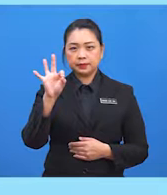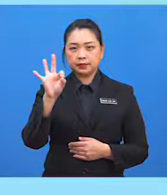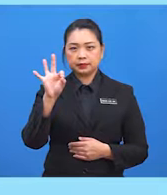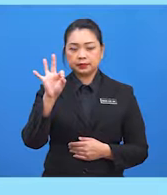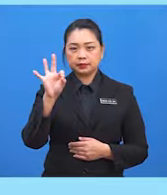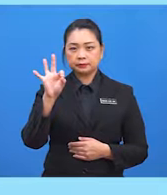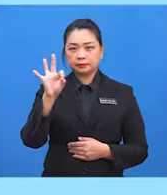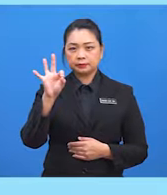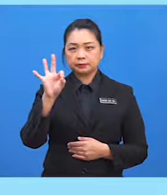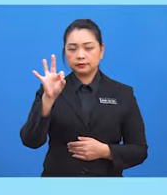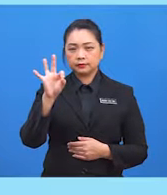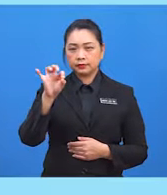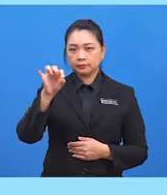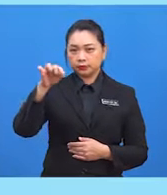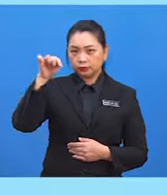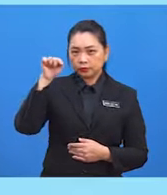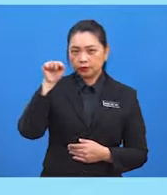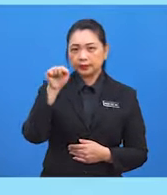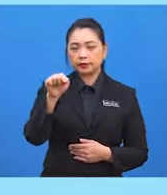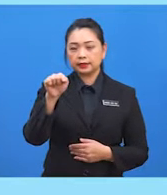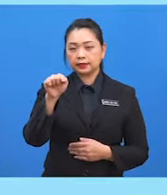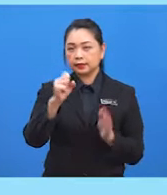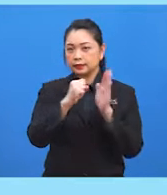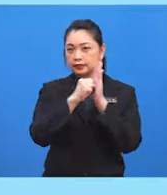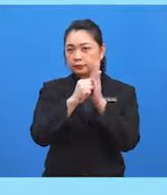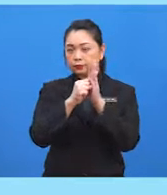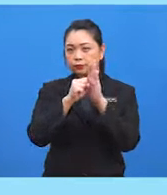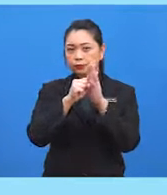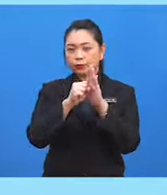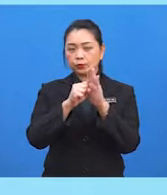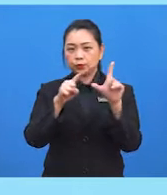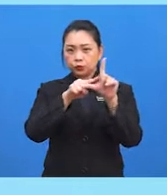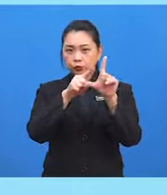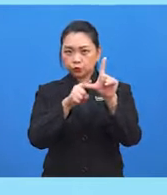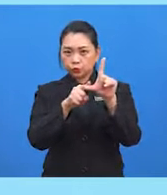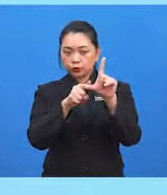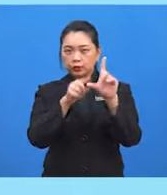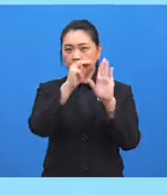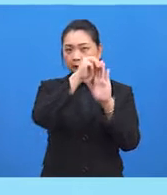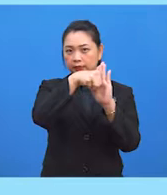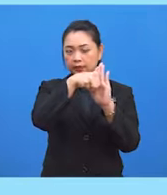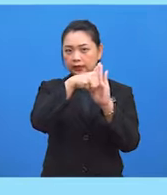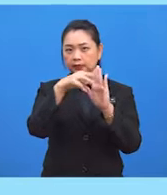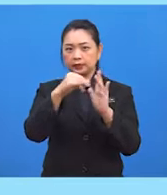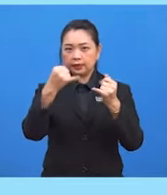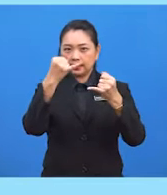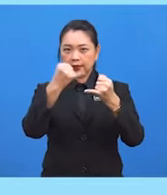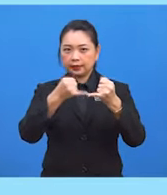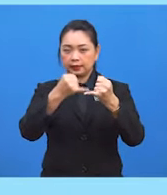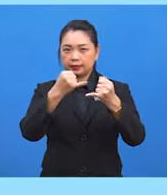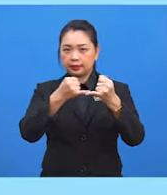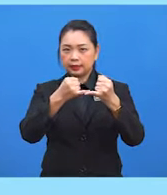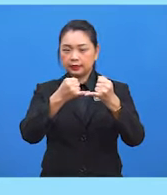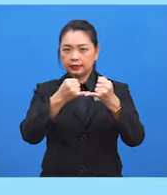angka 9, tekan kekunci simbol sudut dan minit, dan akhir